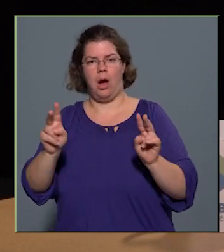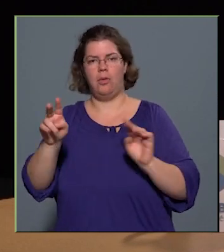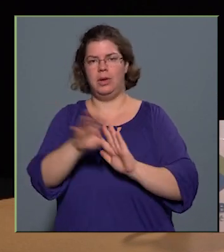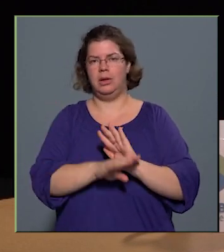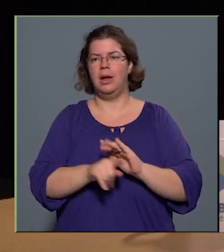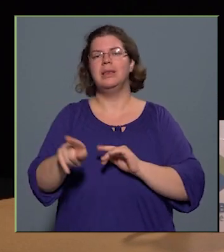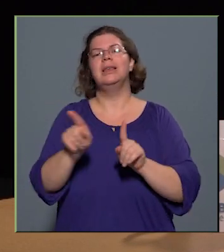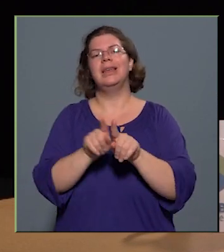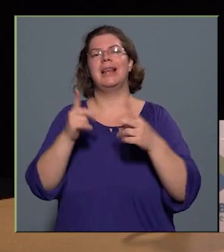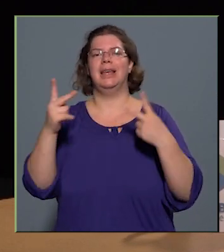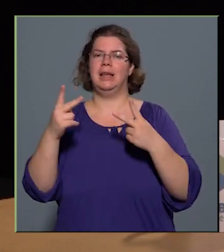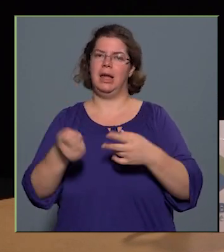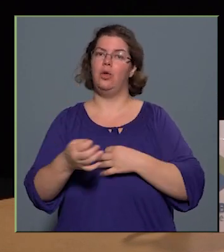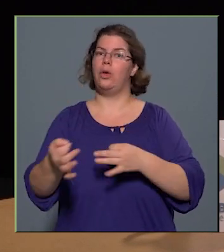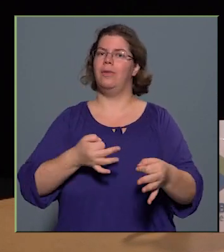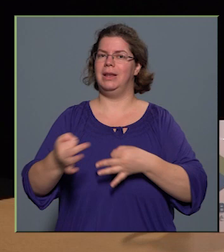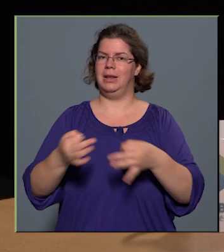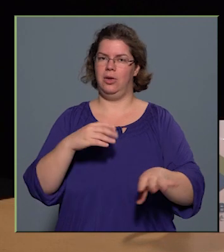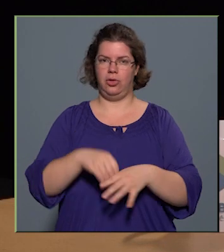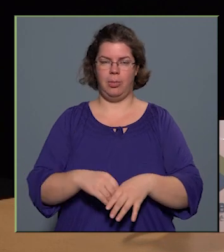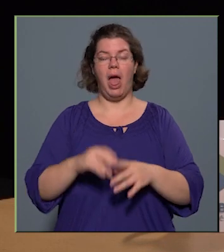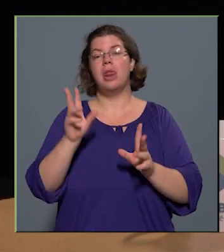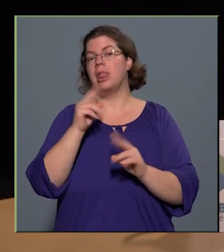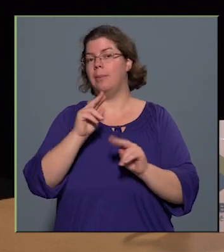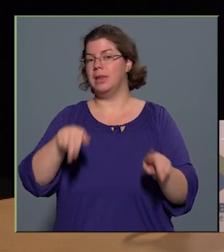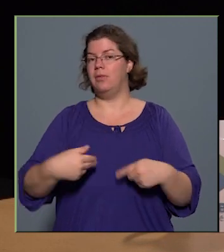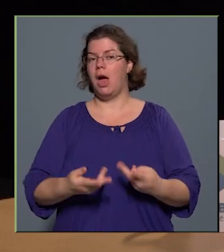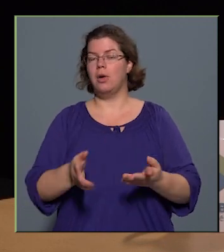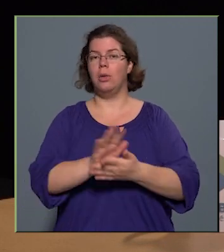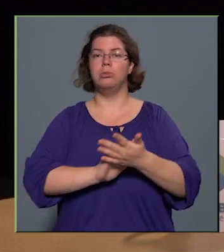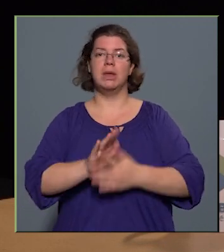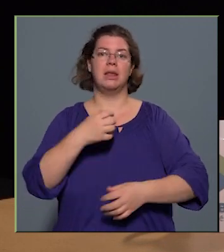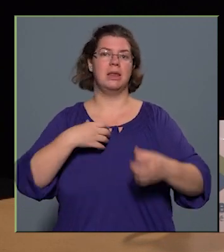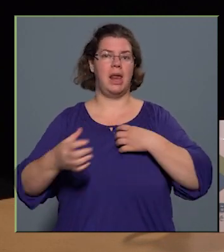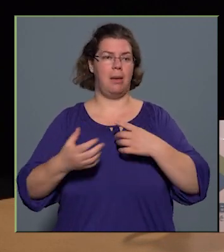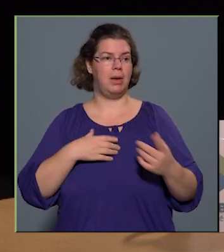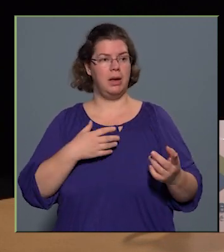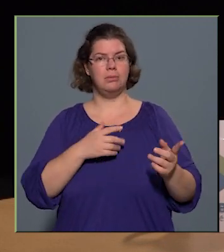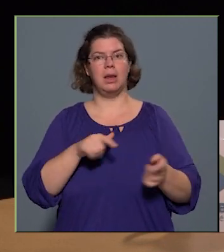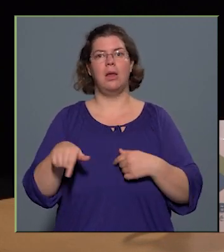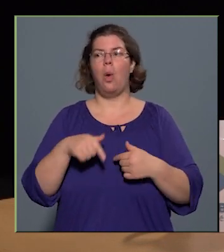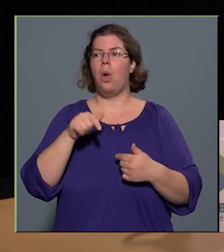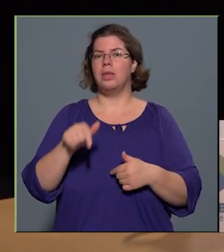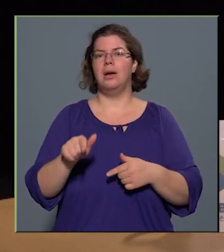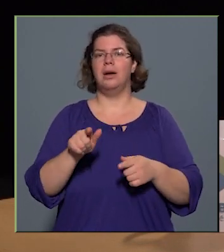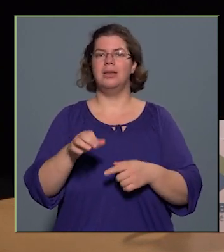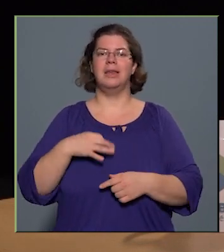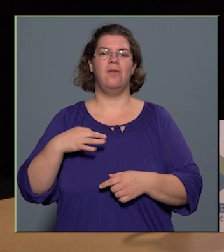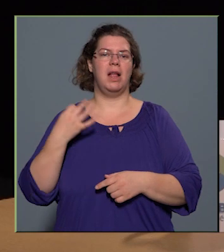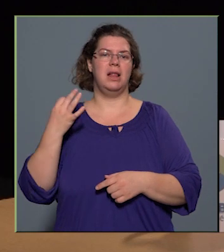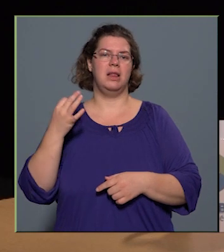értékek közvetítésében is. Nem beszélve arról, hogy milyen szerepet tölt be a civil társadalomnak a